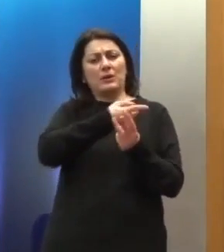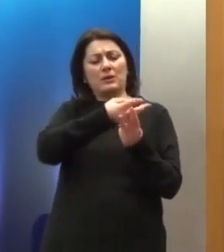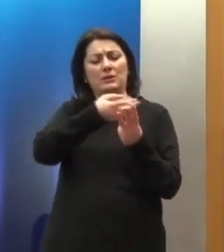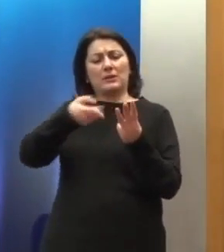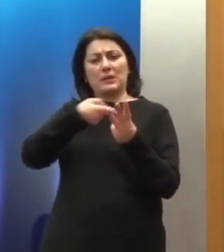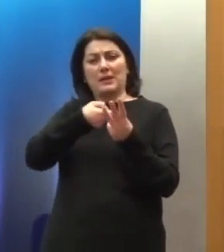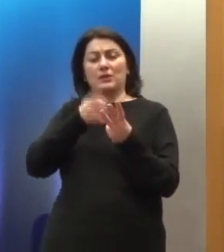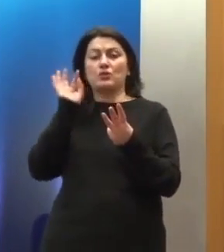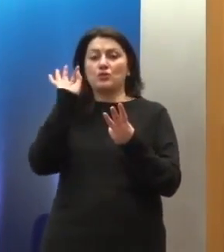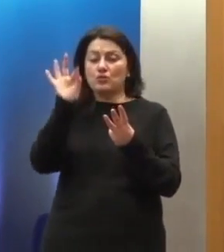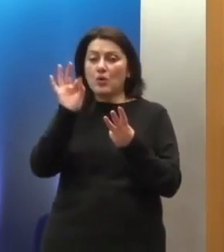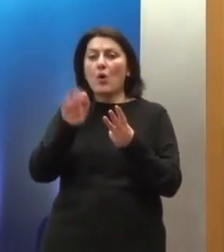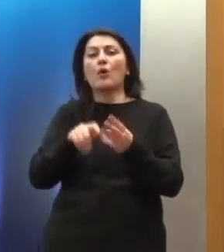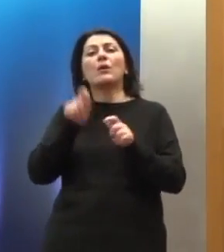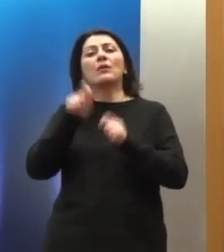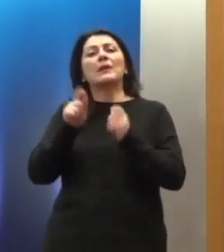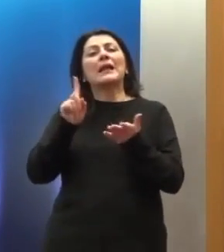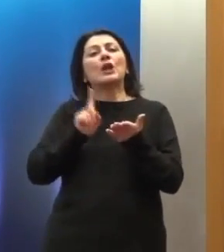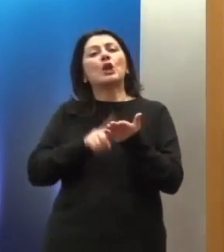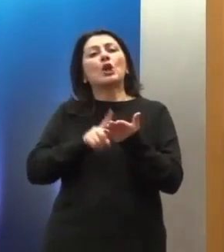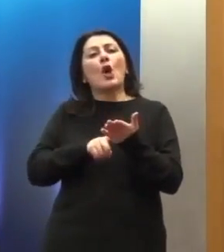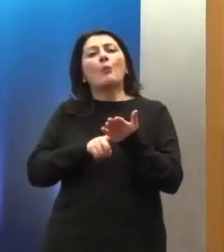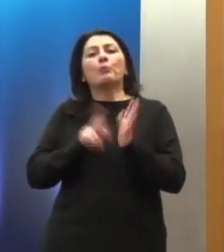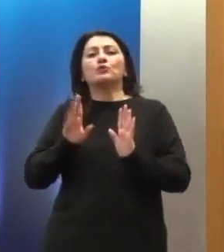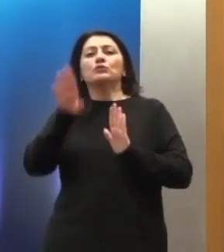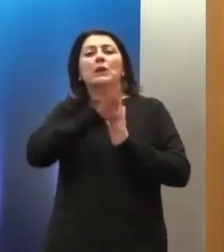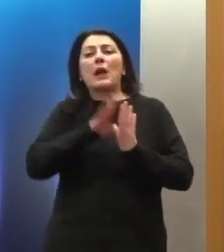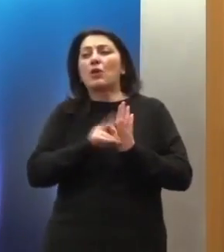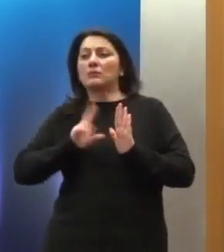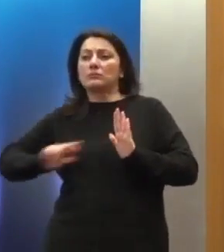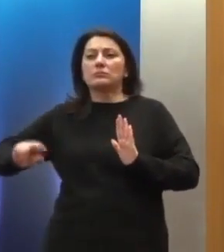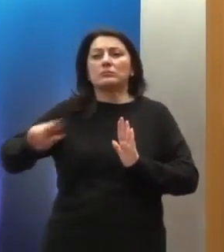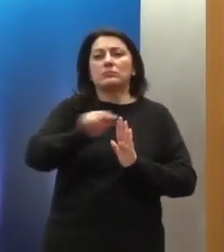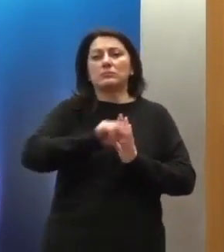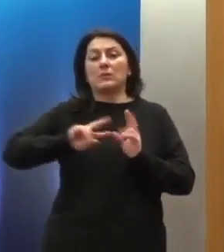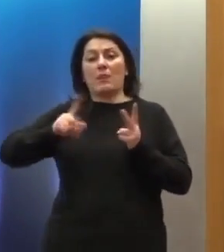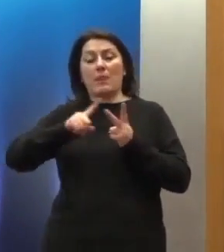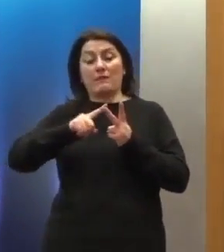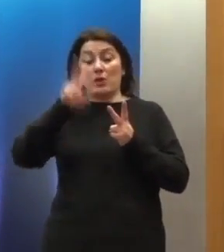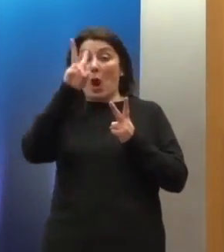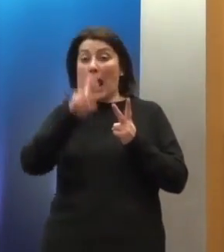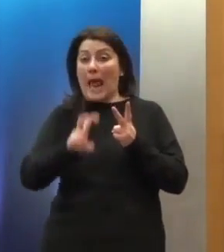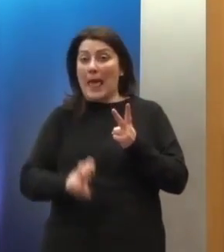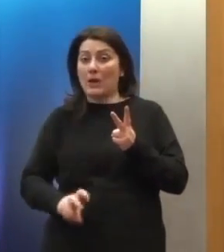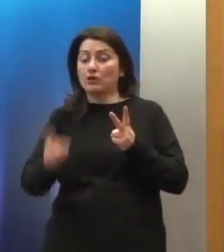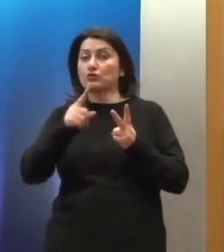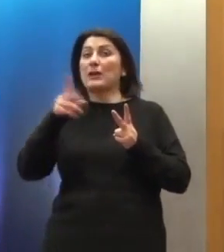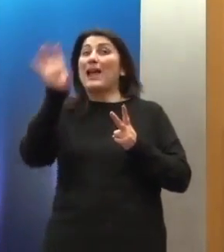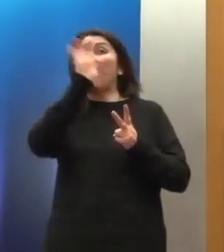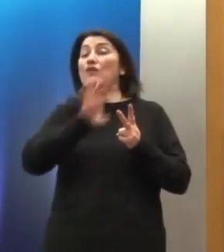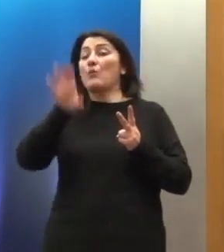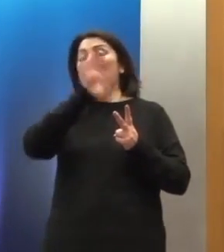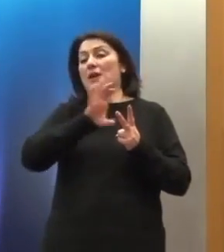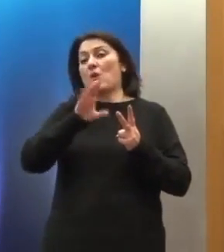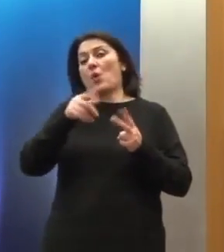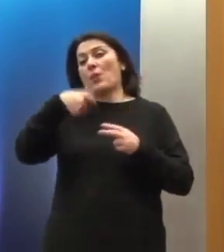θεσμοθέτηση ορισμένων κοινών κανόνων. Το δεύτερο σκέτος είναι ο έλεγχος, ο οποίος γίνεται από το Ευρωπαϊκό Δικαστήριο, αλλά και